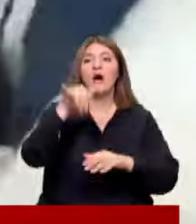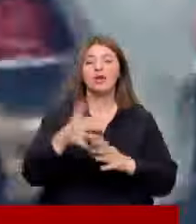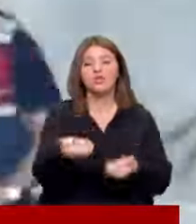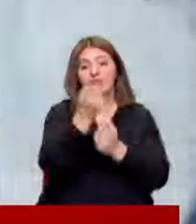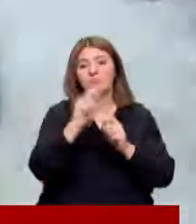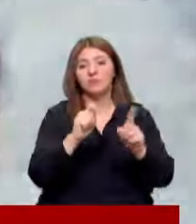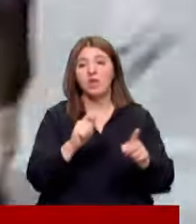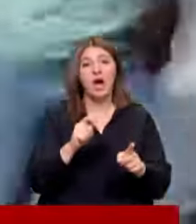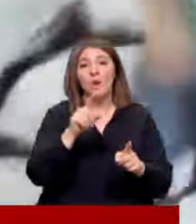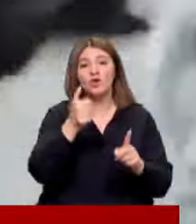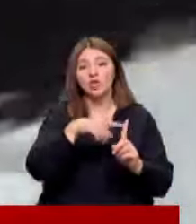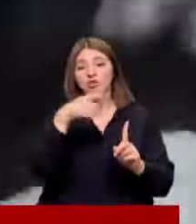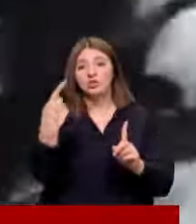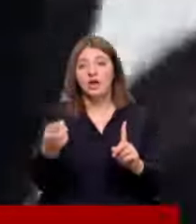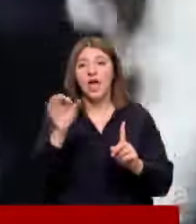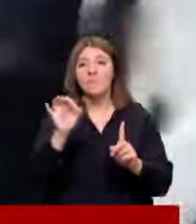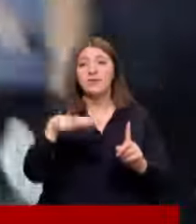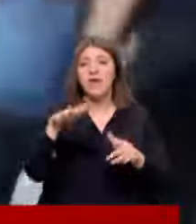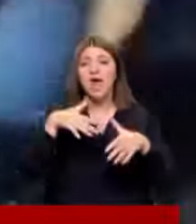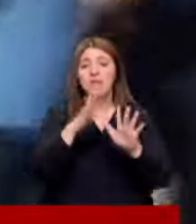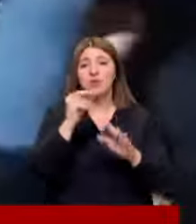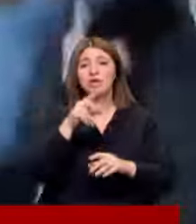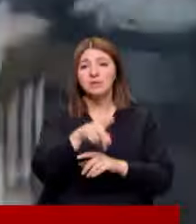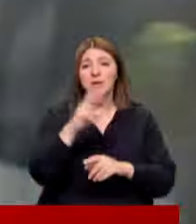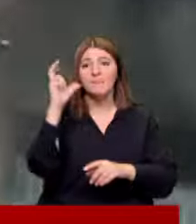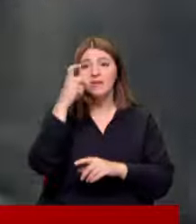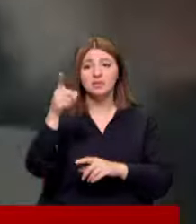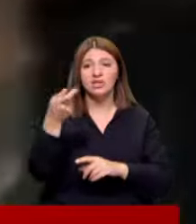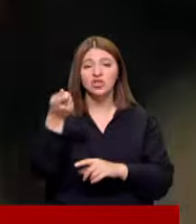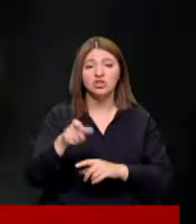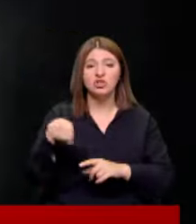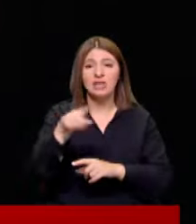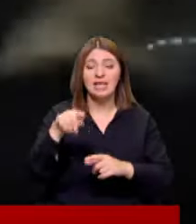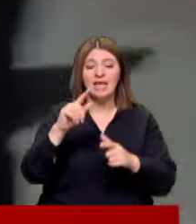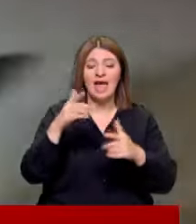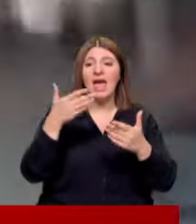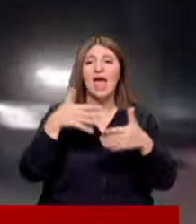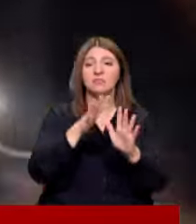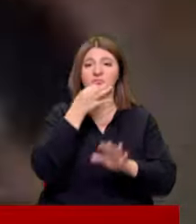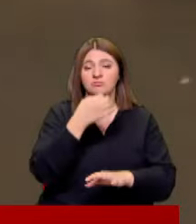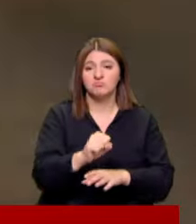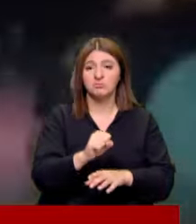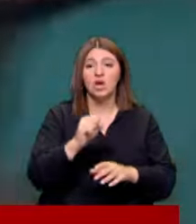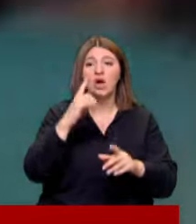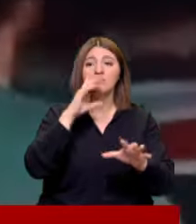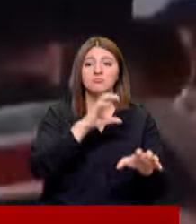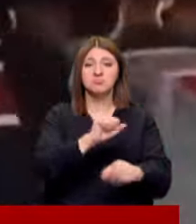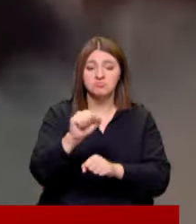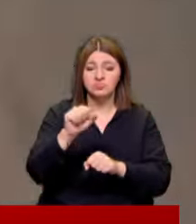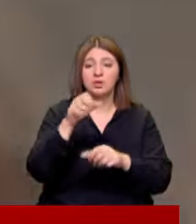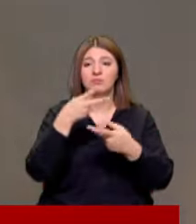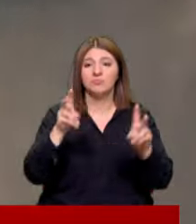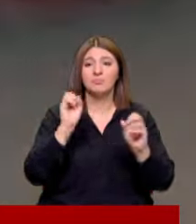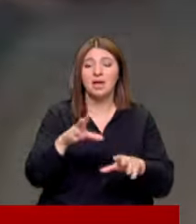savunmuştu Ama o günden sonra hemen her eylemde olduğu gibi Manisa'da da işçilerin eylemine geçit verilmedi Gözaltına alınıp serbest